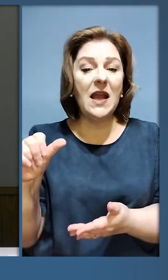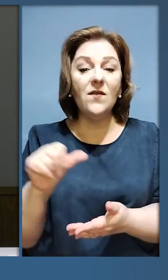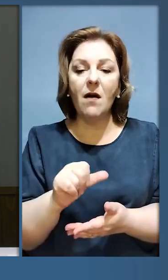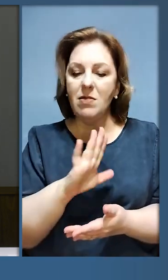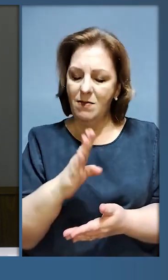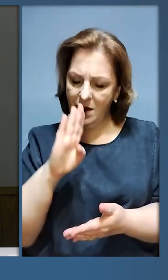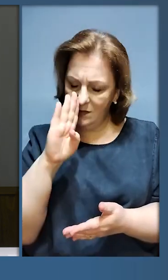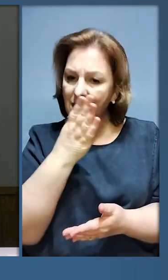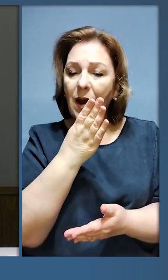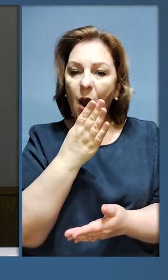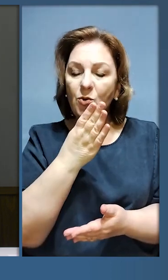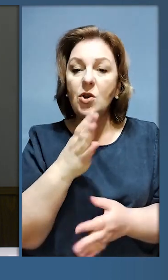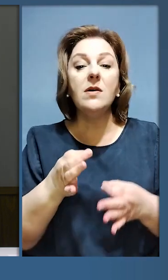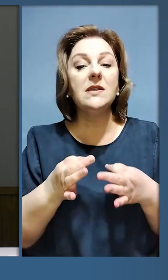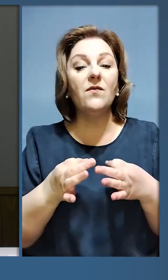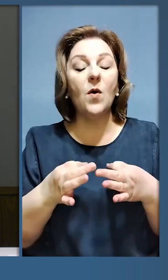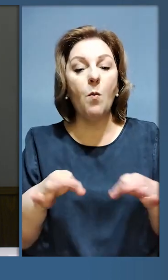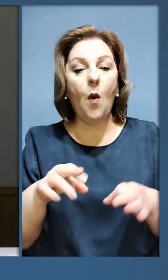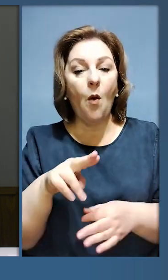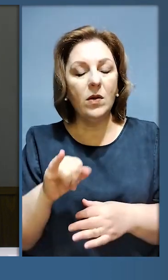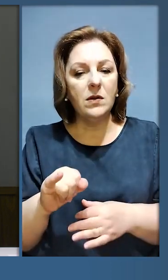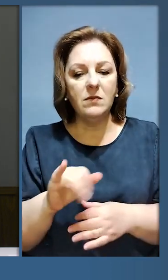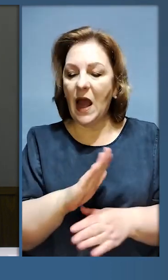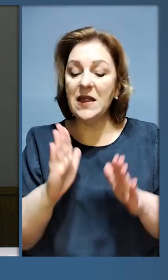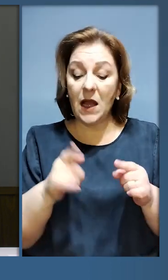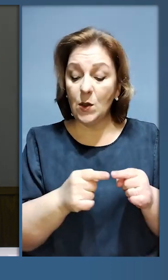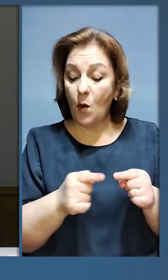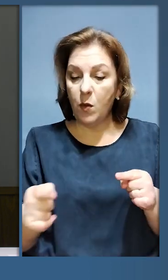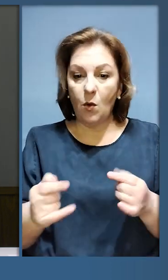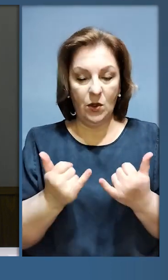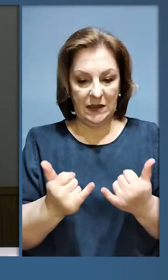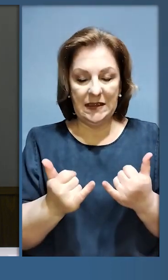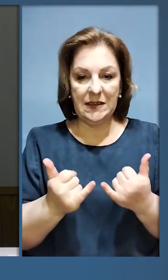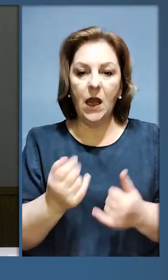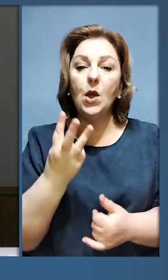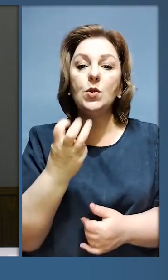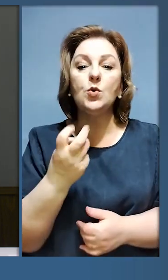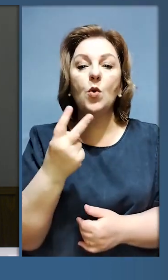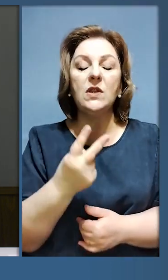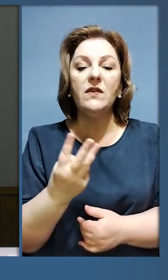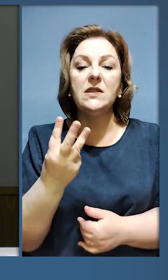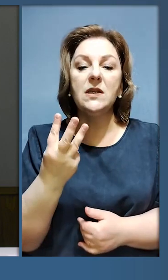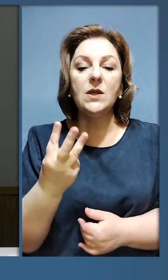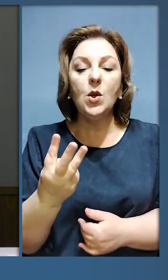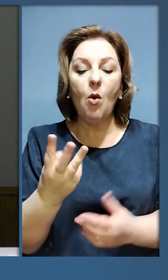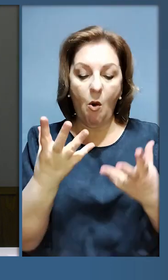жодної хвилини не зраджували свободі. І не лише протягом цих